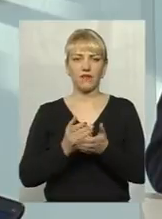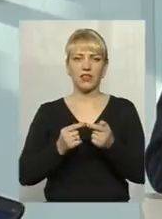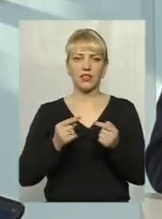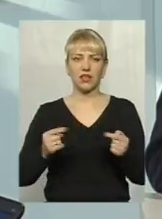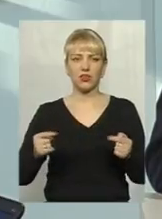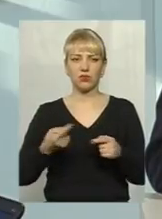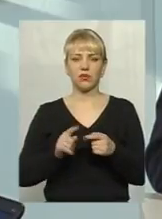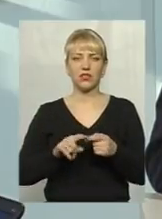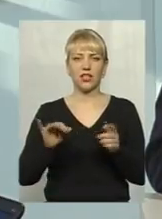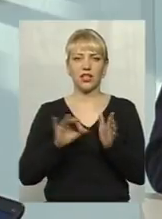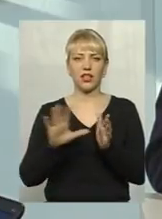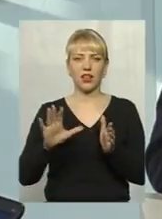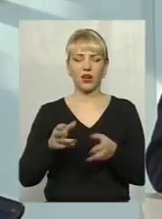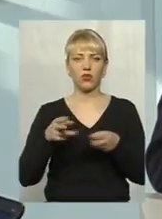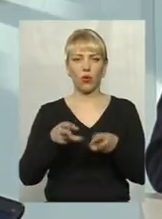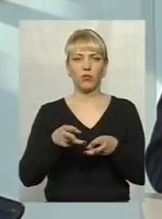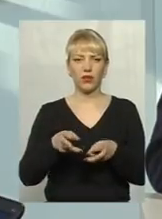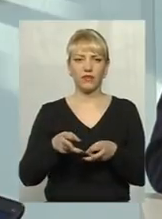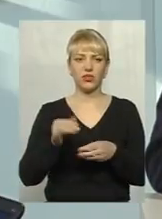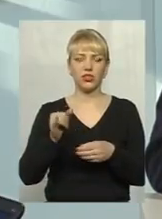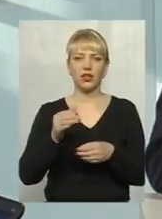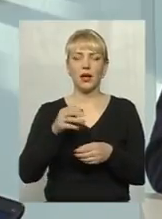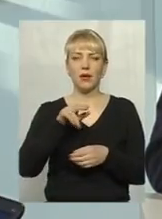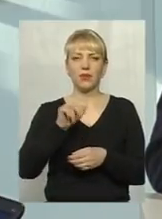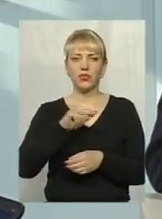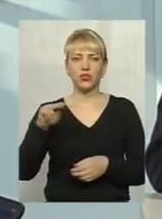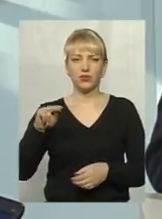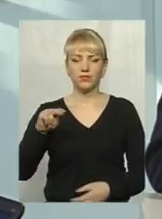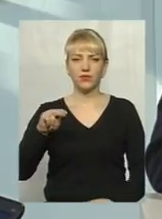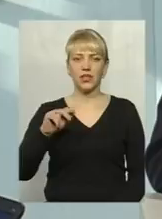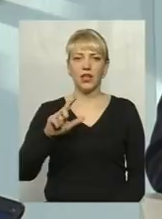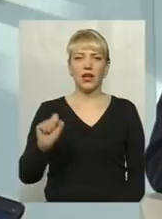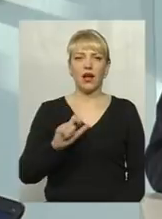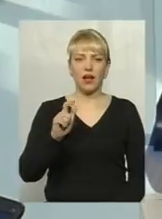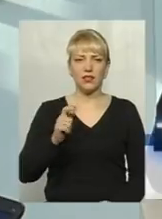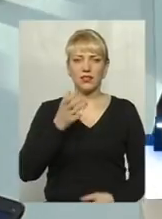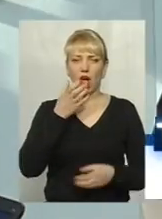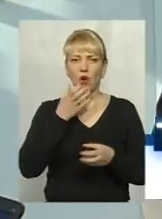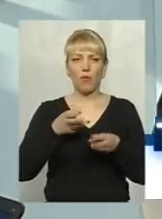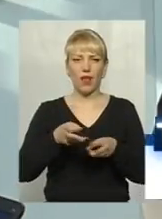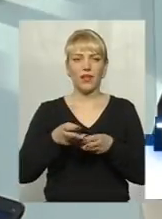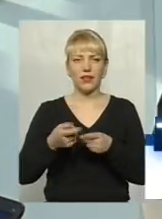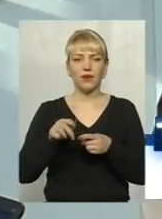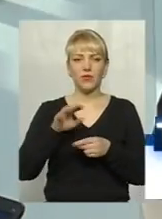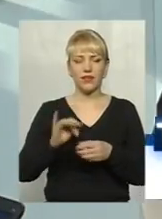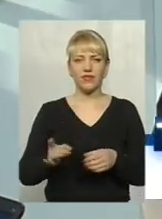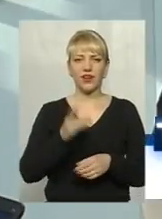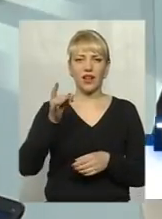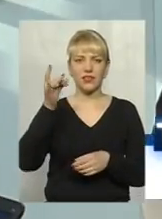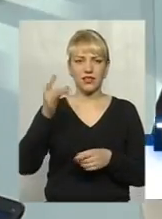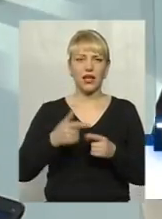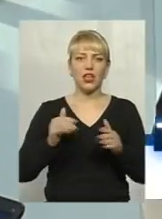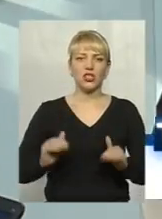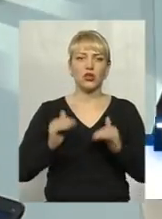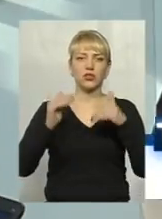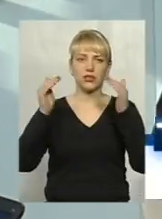і електрооберігувачі, і пічне опалення, і газове опалення, в рази зростає